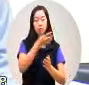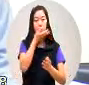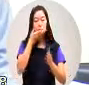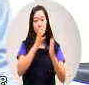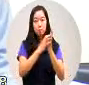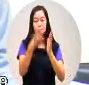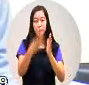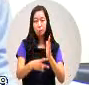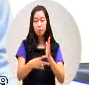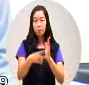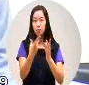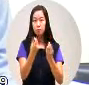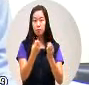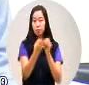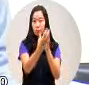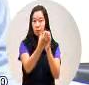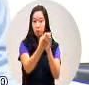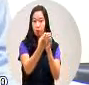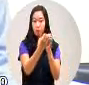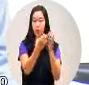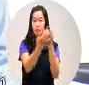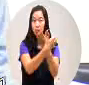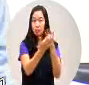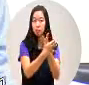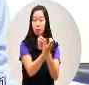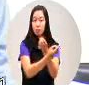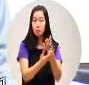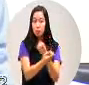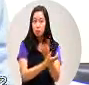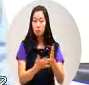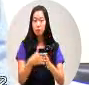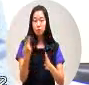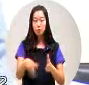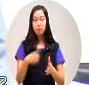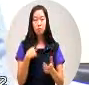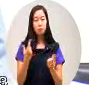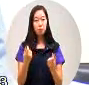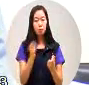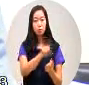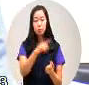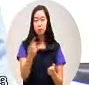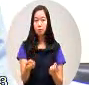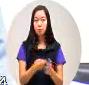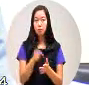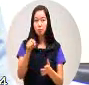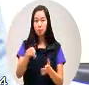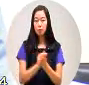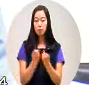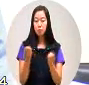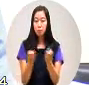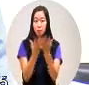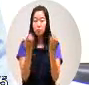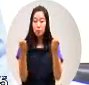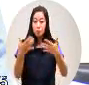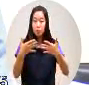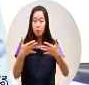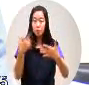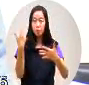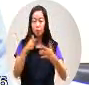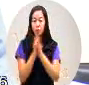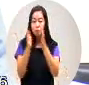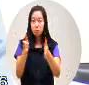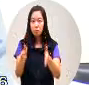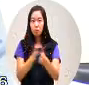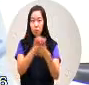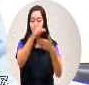做一个协商的讨论然后呢我们把一些问题呢针对